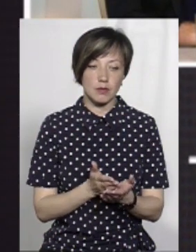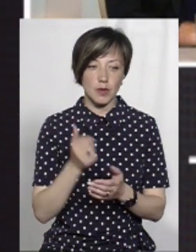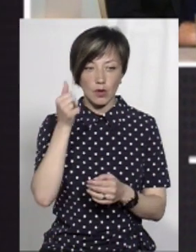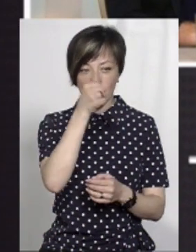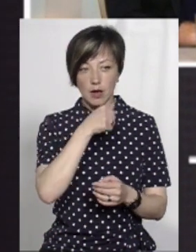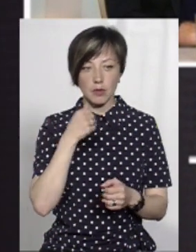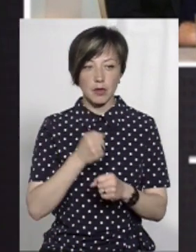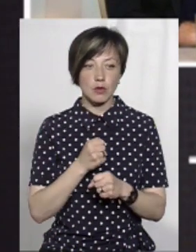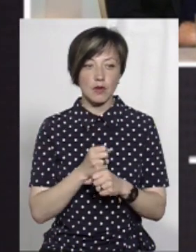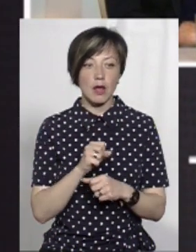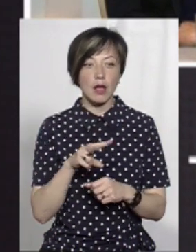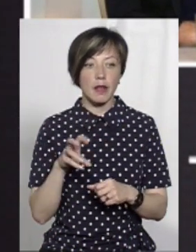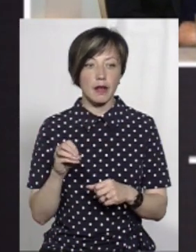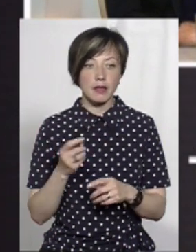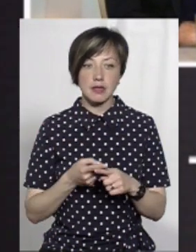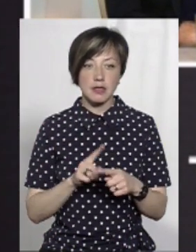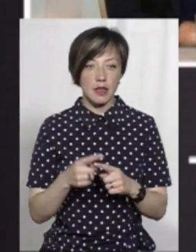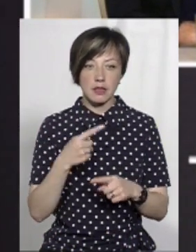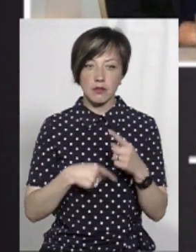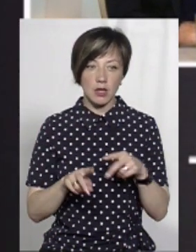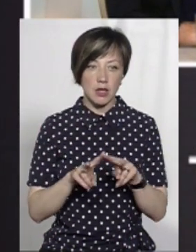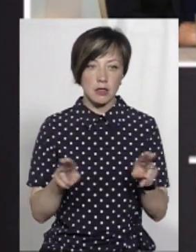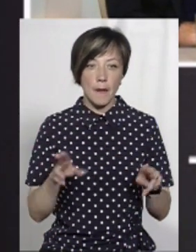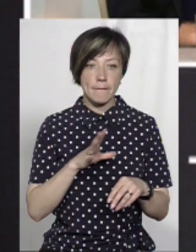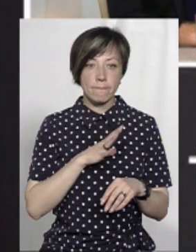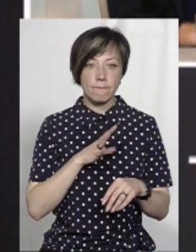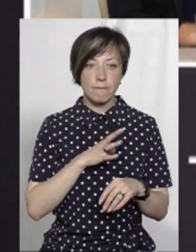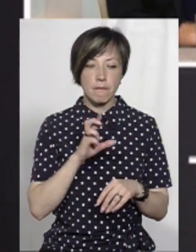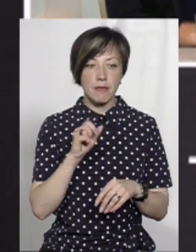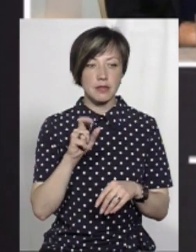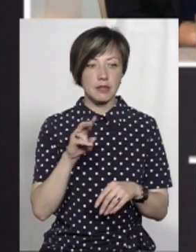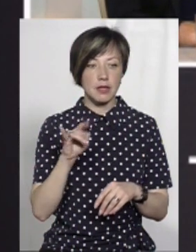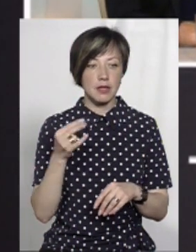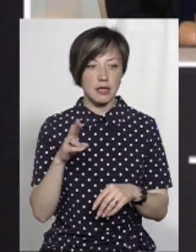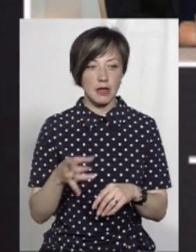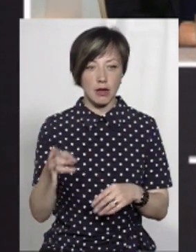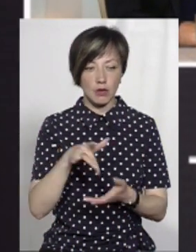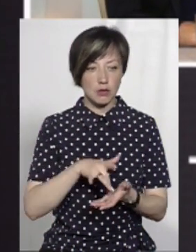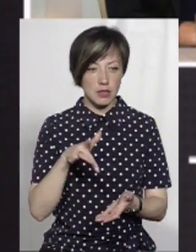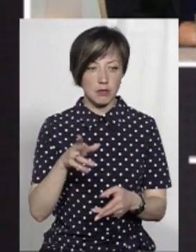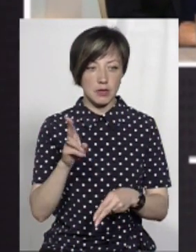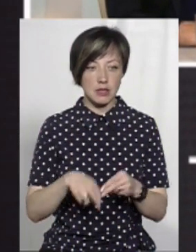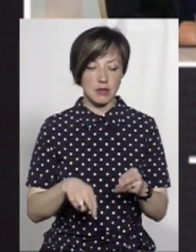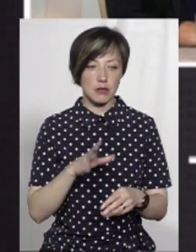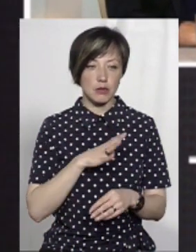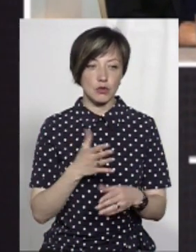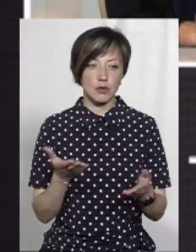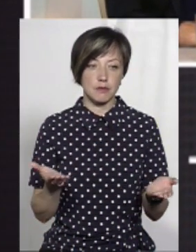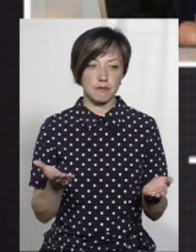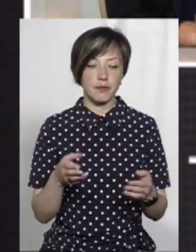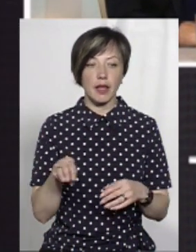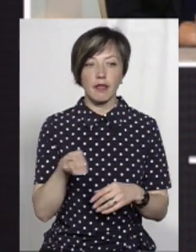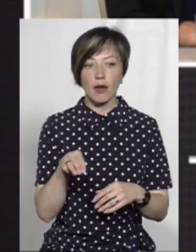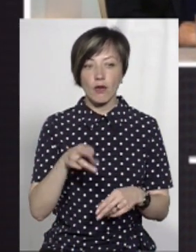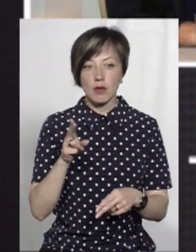роками працювали, але це не зворотня. Так само було, Базилія була колись районним центром, так, перестала бути. Тобто, скорий